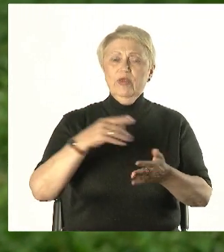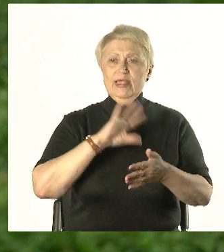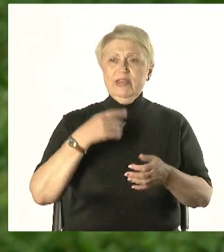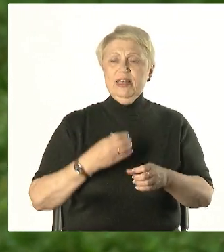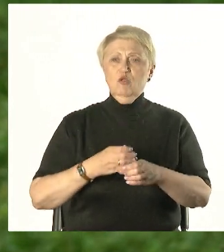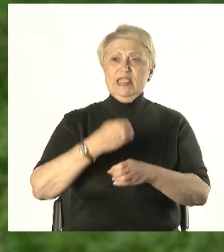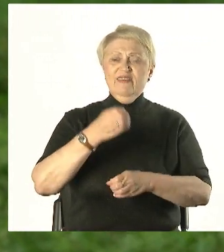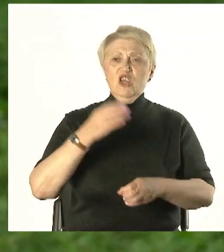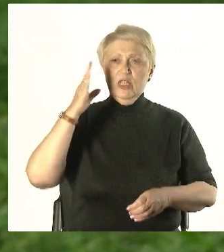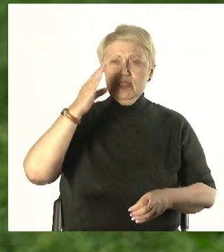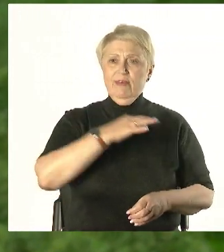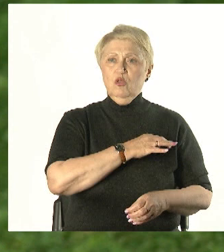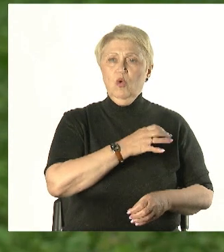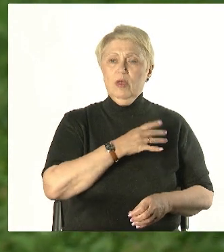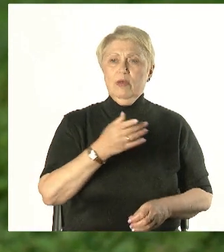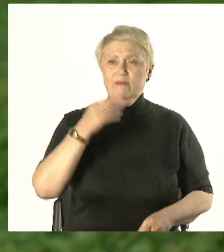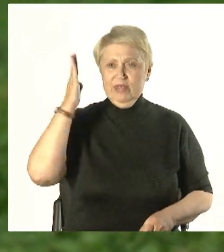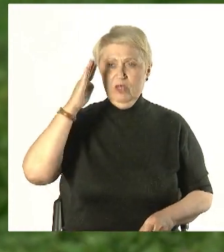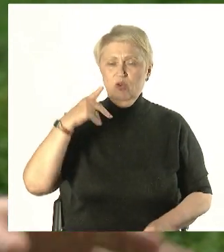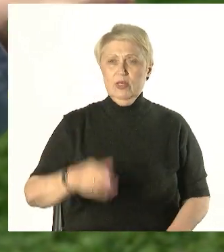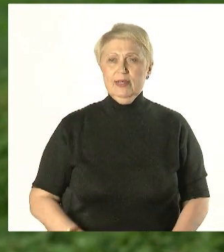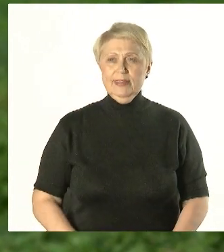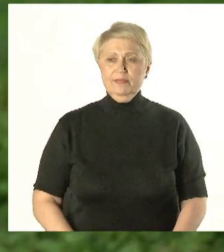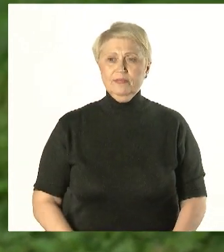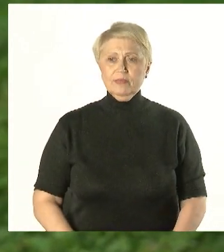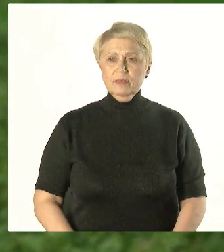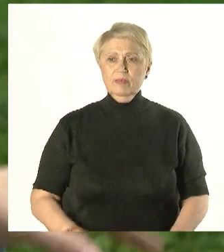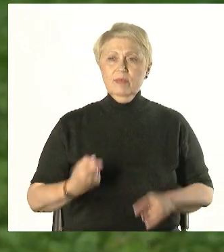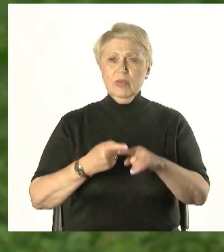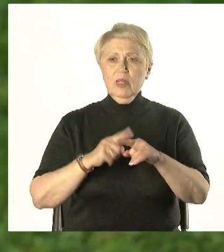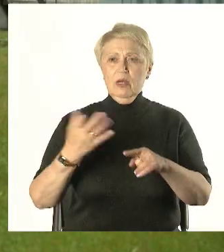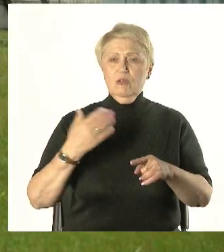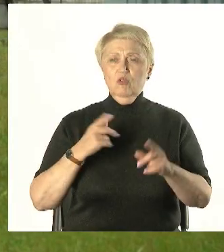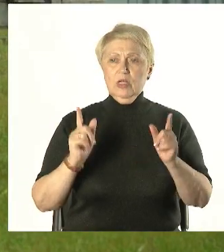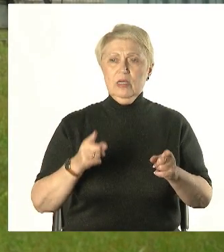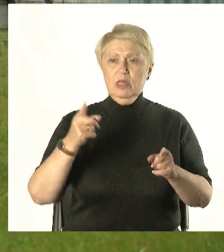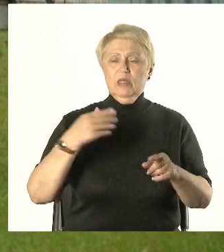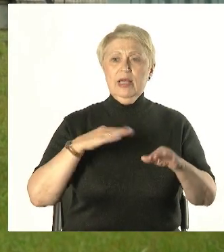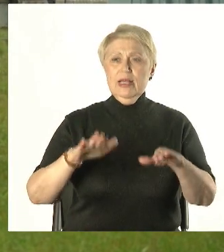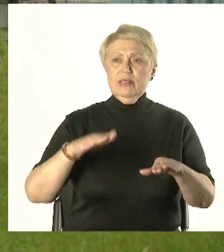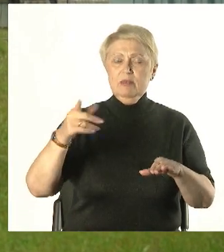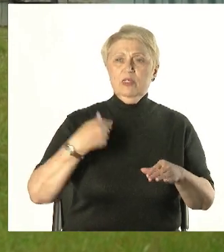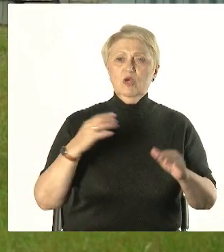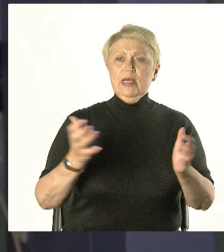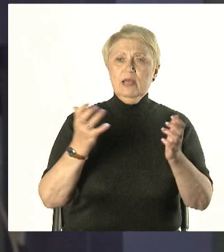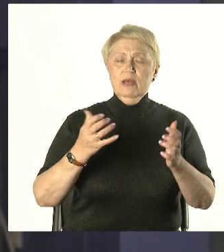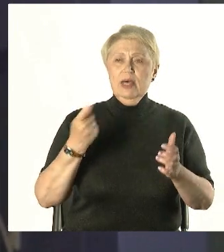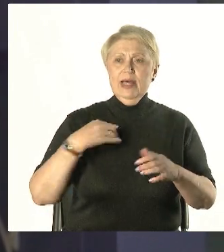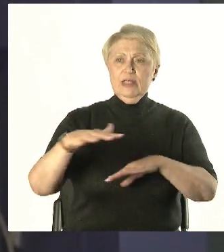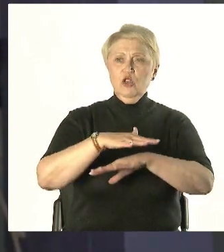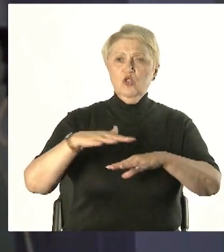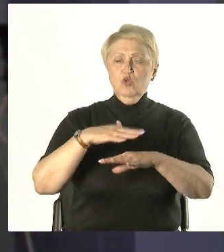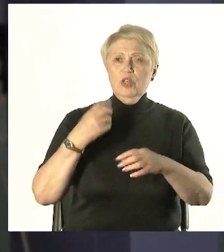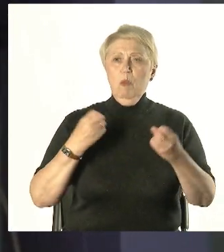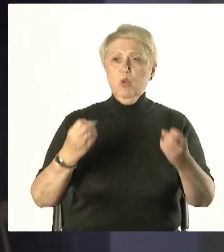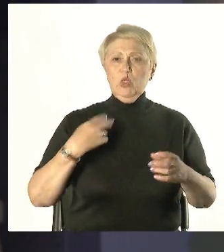отсутствие миграции радионуклидов в окружающую среду именно конкретно из места хранения. Просто так выйти с территории нельзя, хотя мы